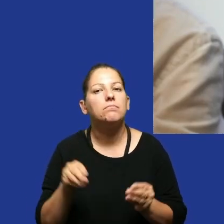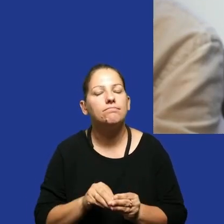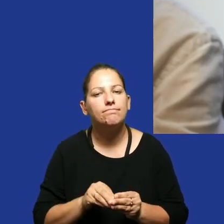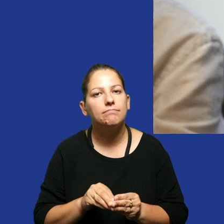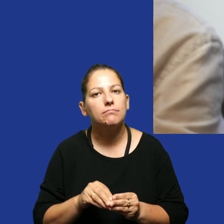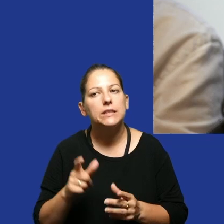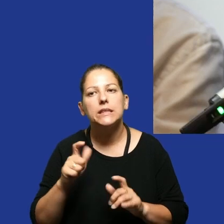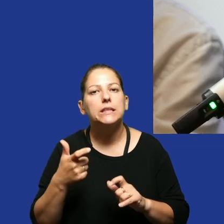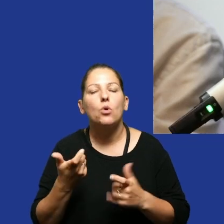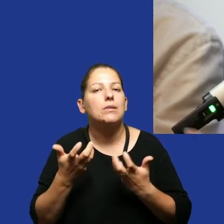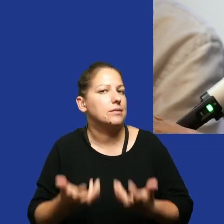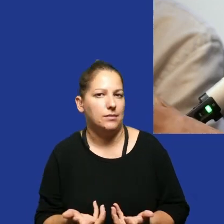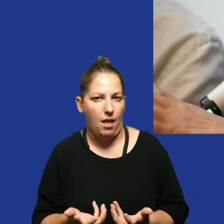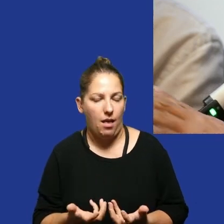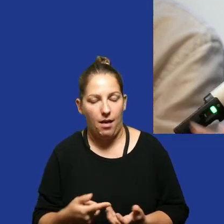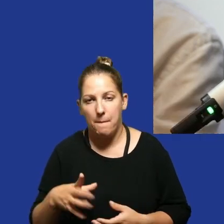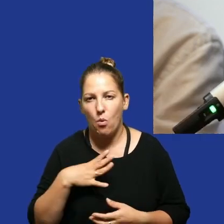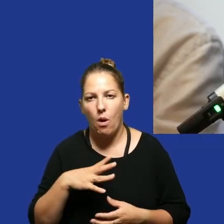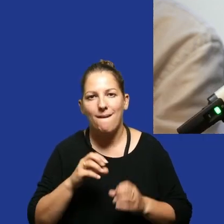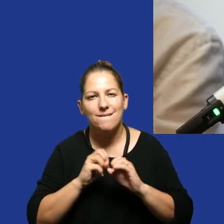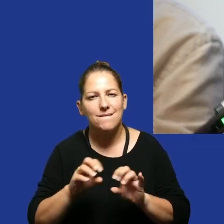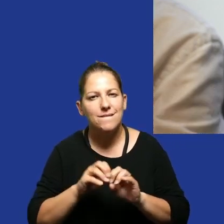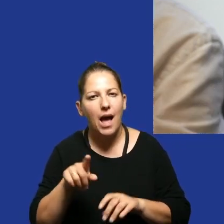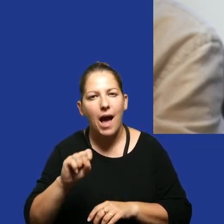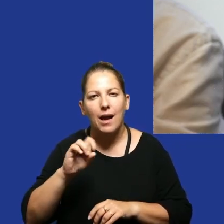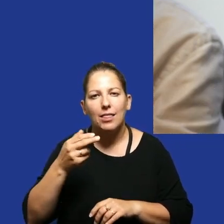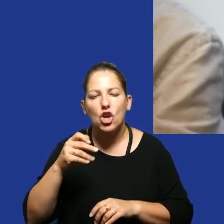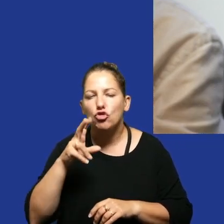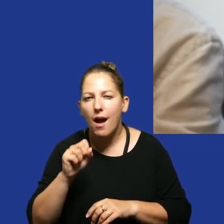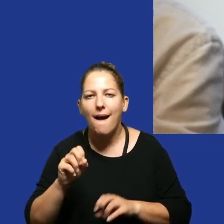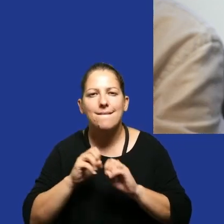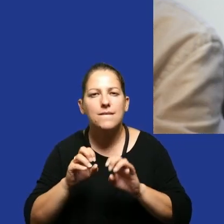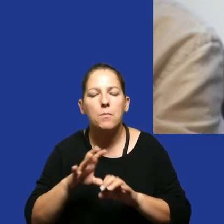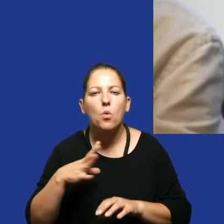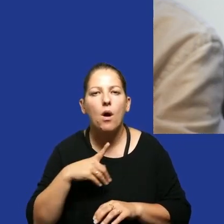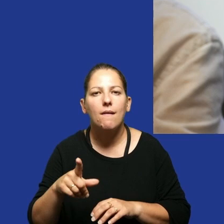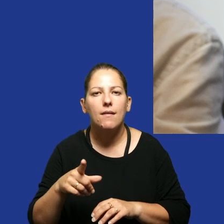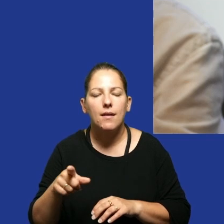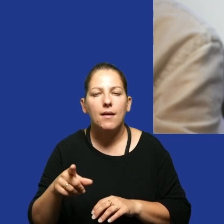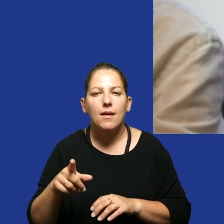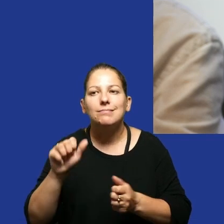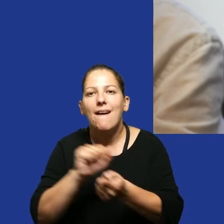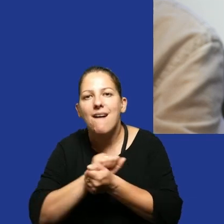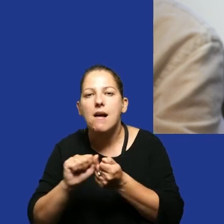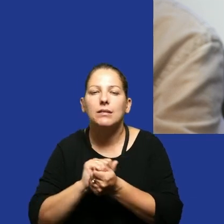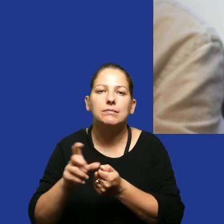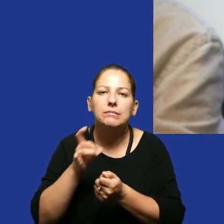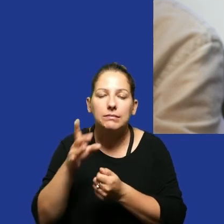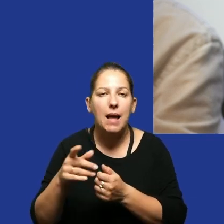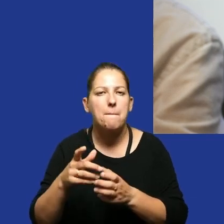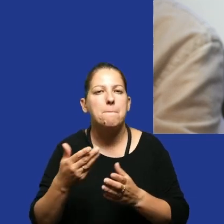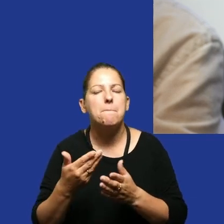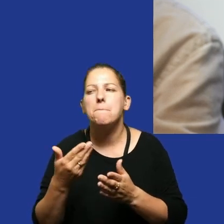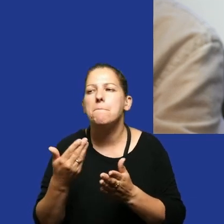intencja. Tutaj taka poszła definicja, Agnieszka powiedziała taką definicję watchdoga, po co są robione